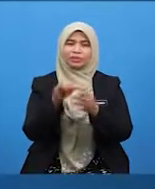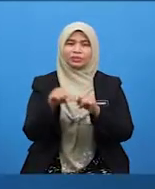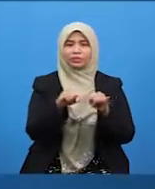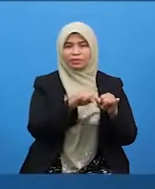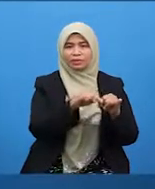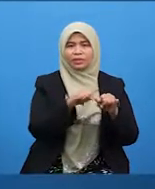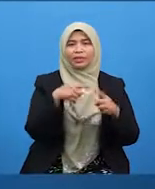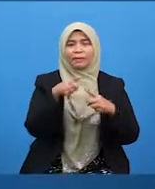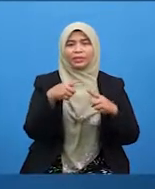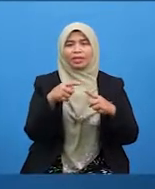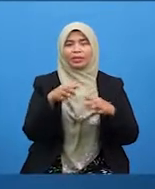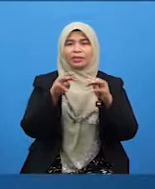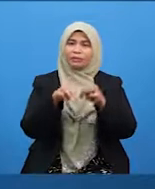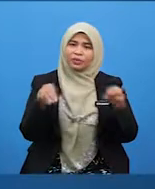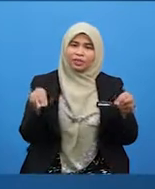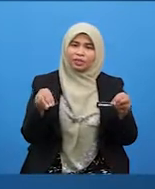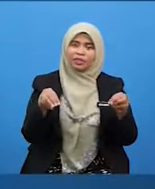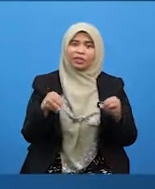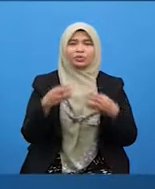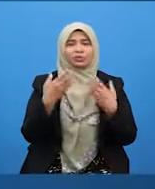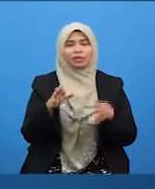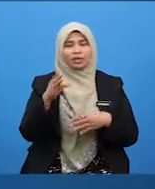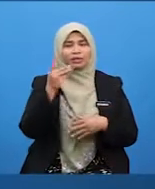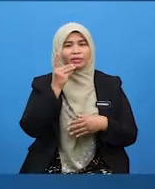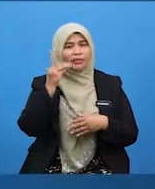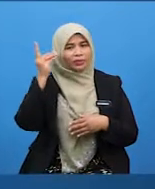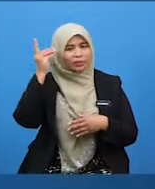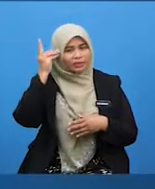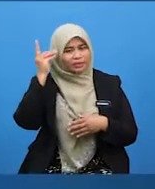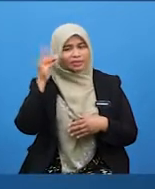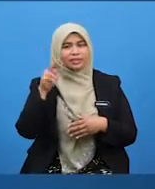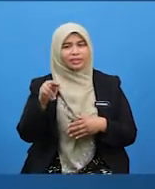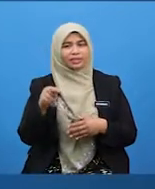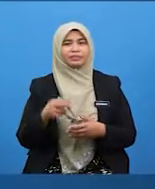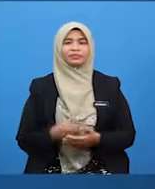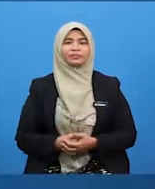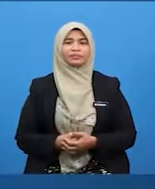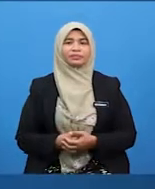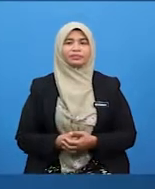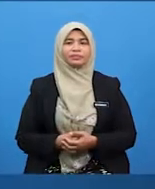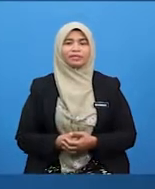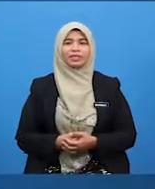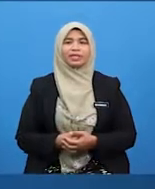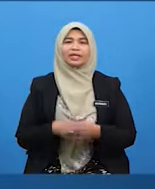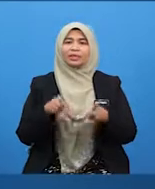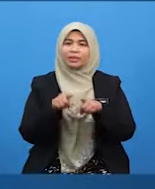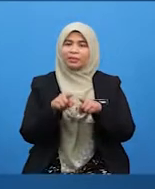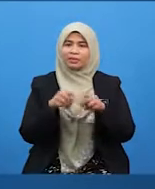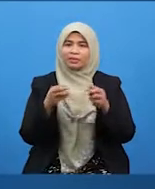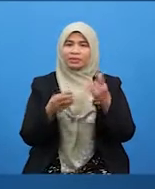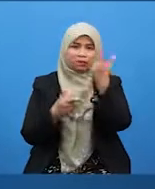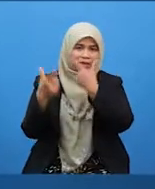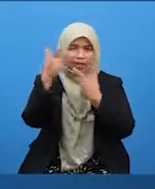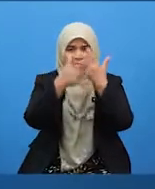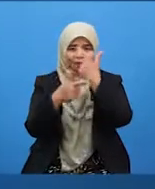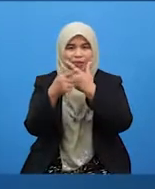bila murid-murid dah dewasa nanti. Saling berziarahlah